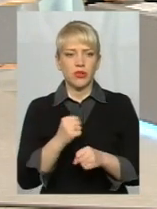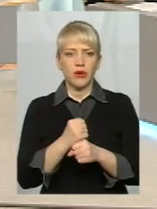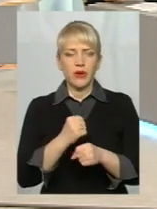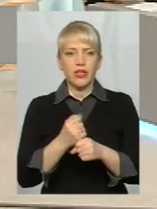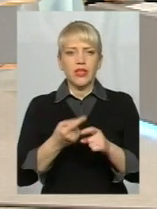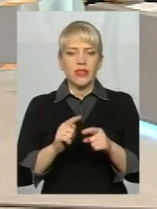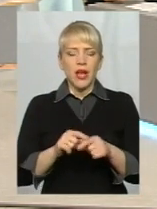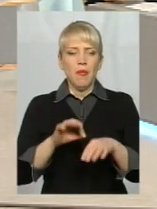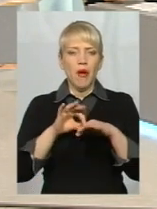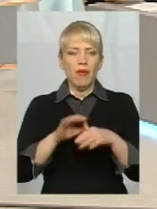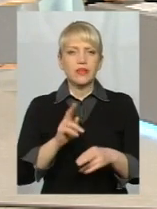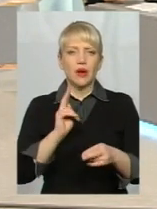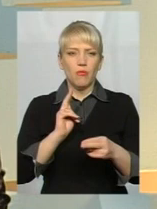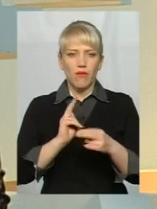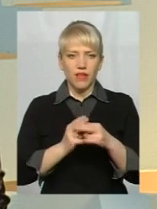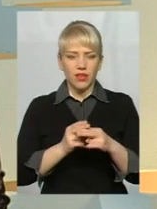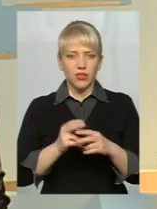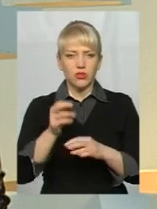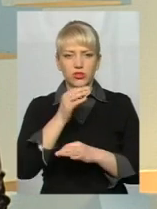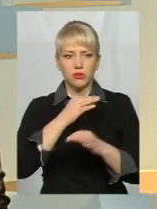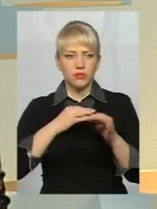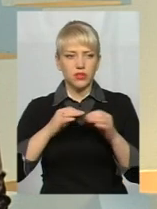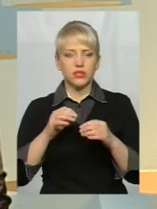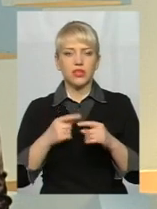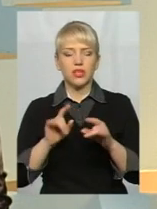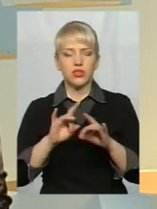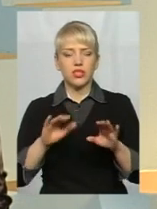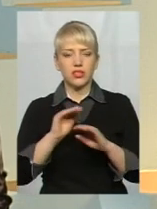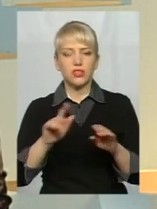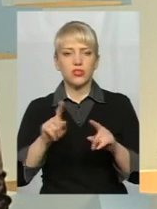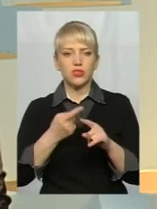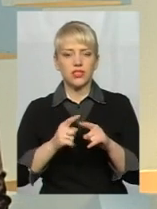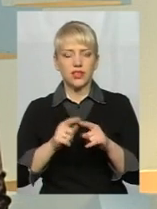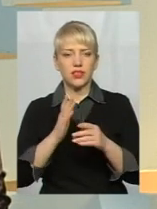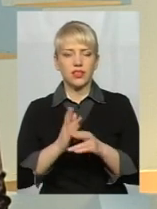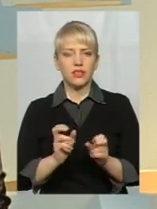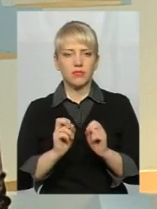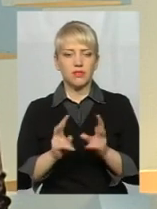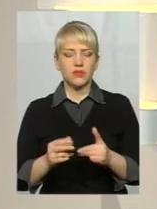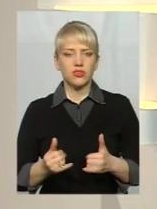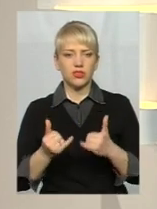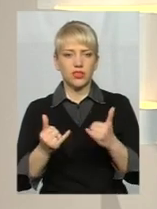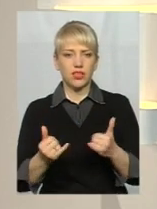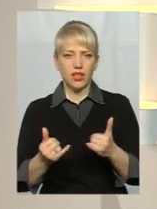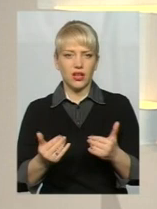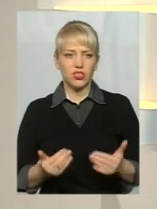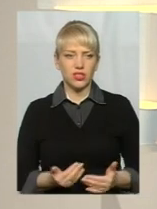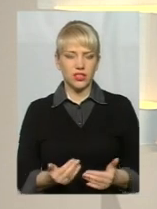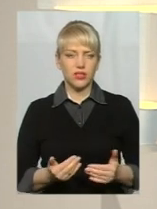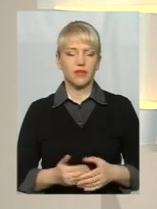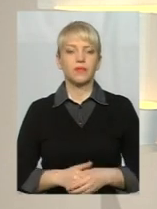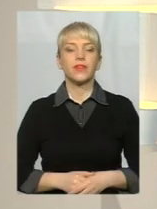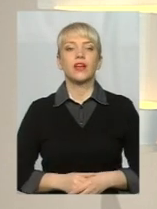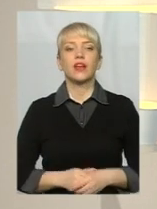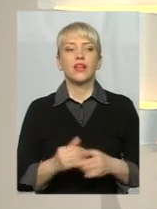профілактичну бесіду і довести до дітей, що це є небезпечно для життя і для здоров'я. Дякую, пані Світлану. Для